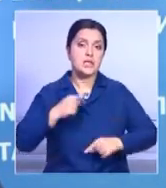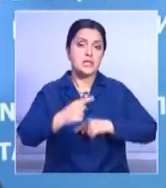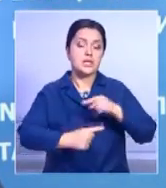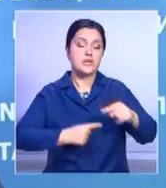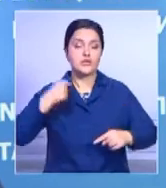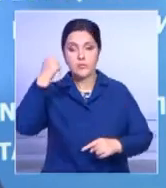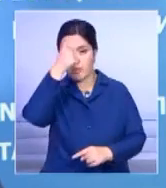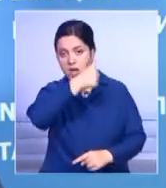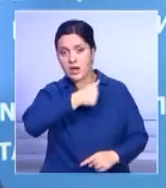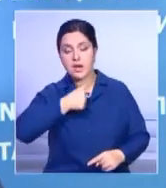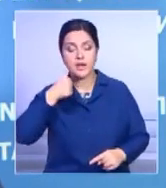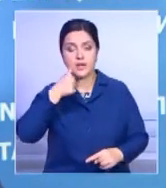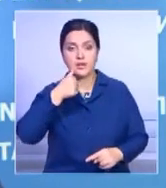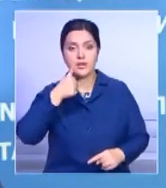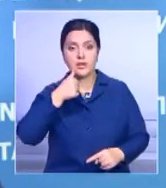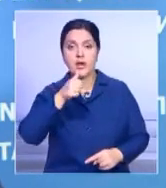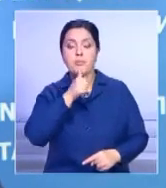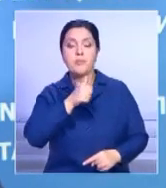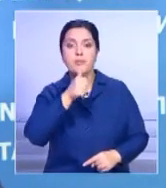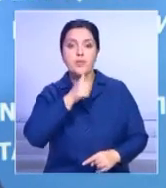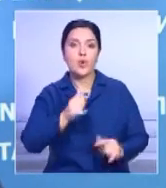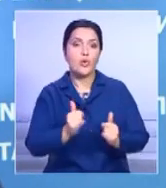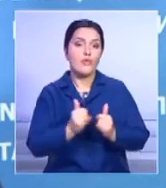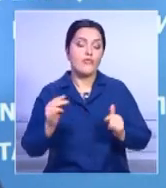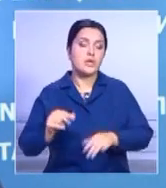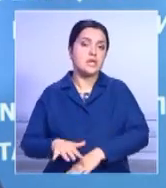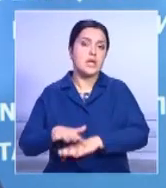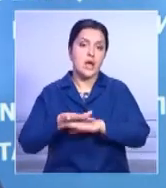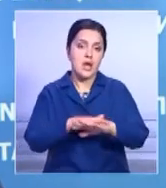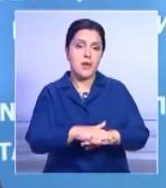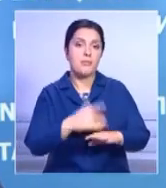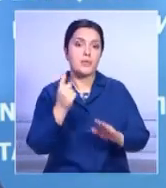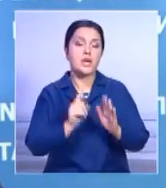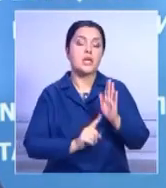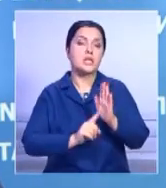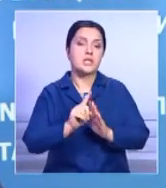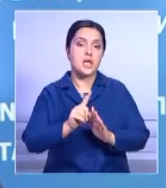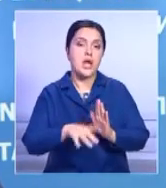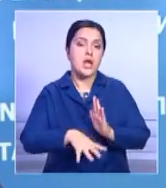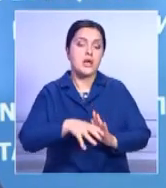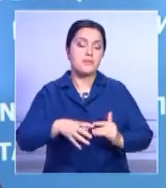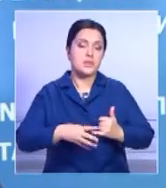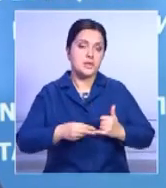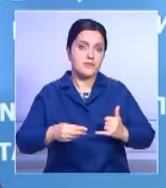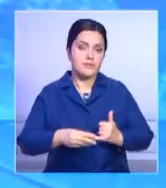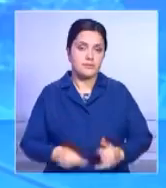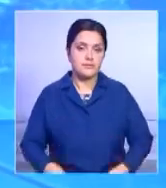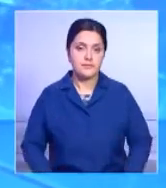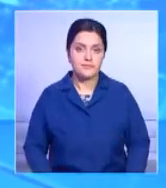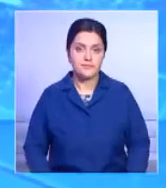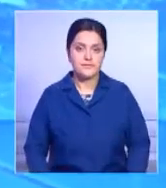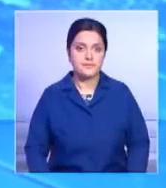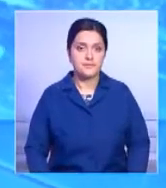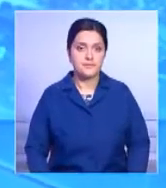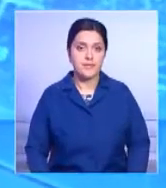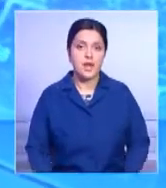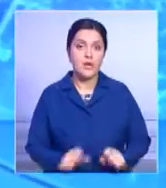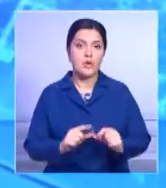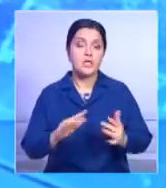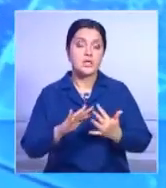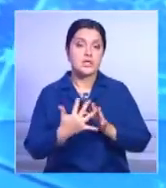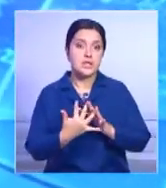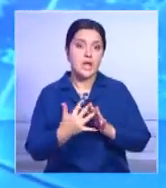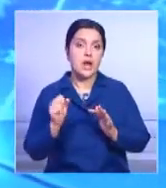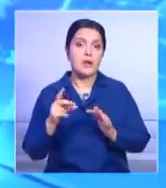году попробовать увеличить финансирование на первоначальные разведочные работы. В школе села